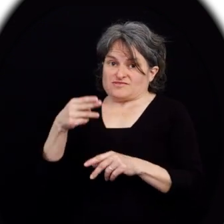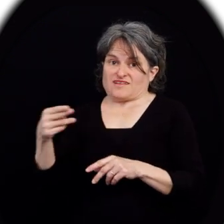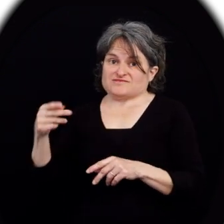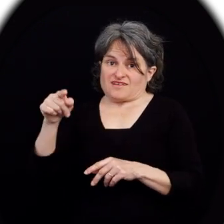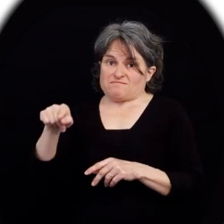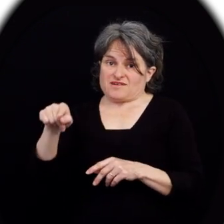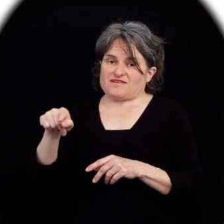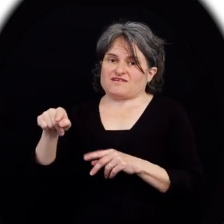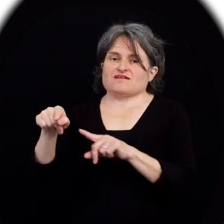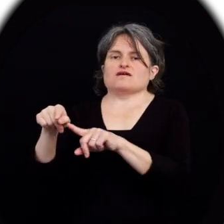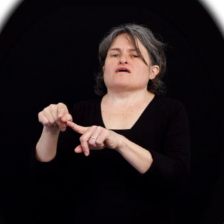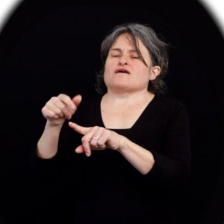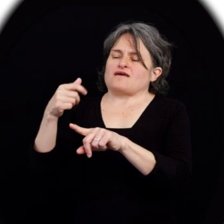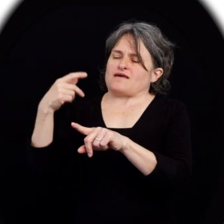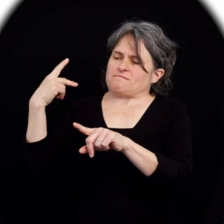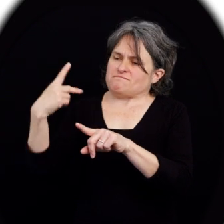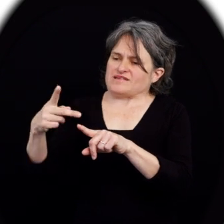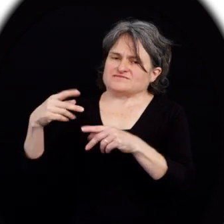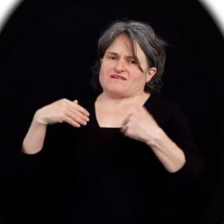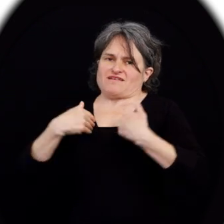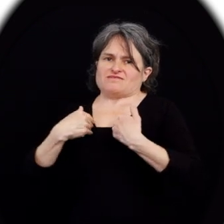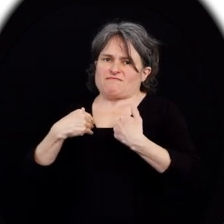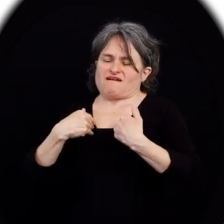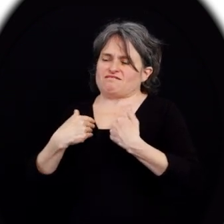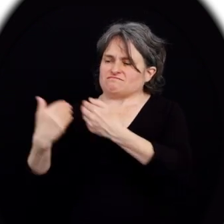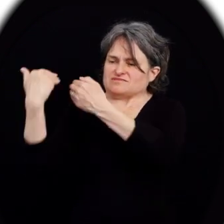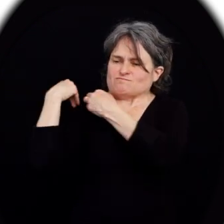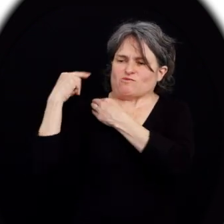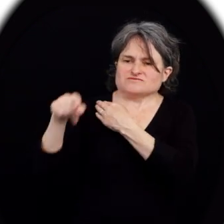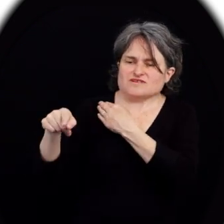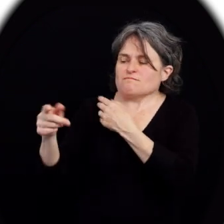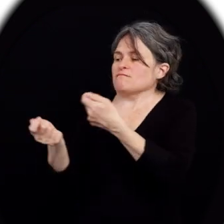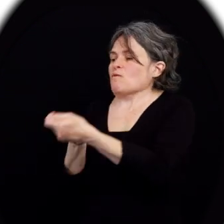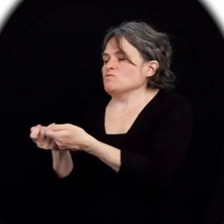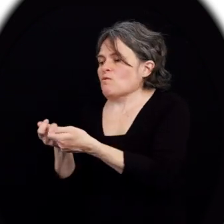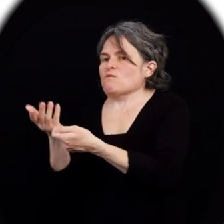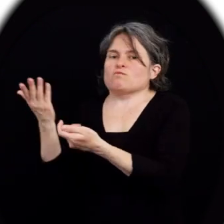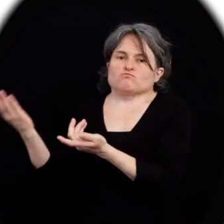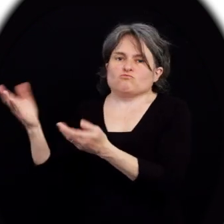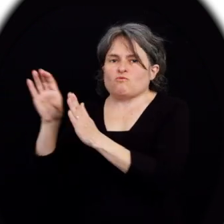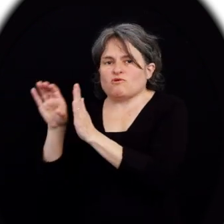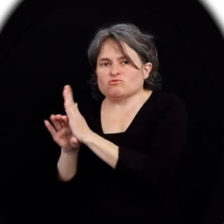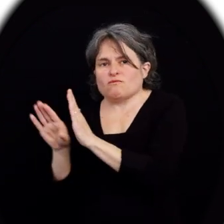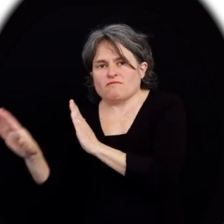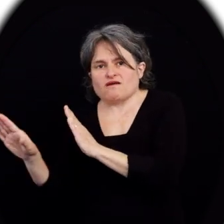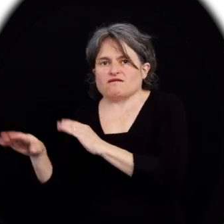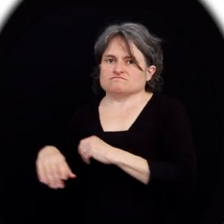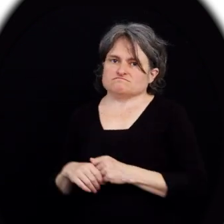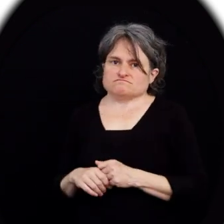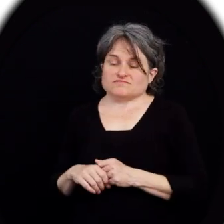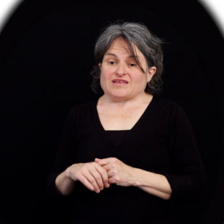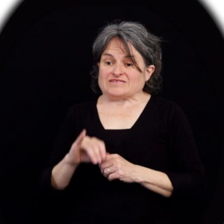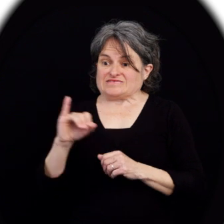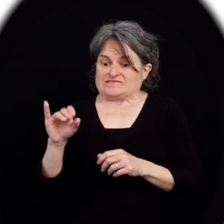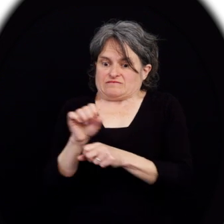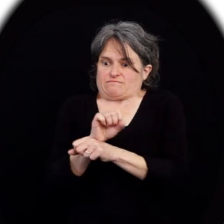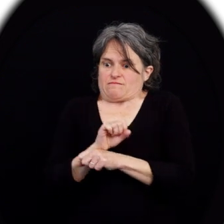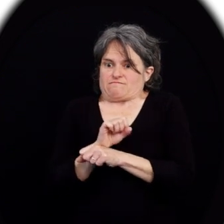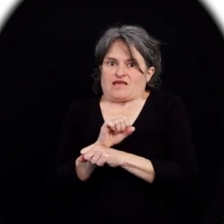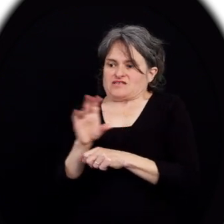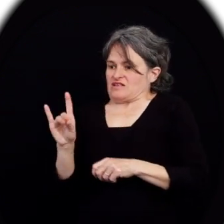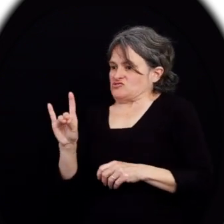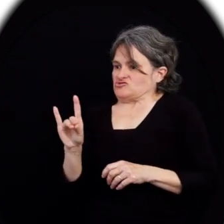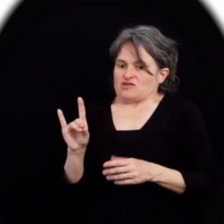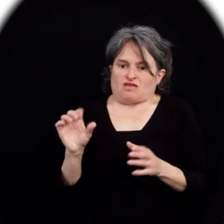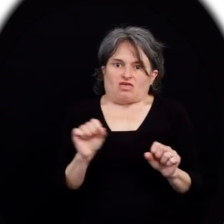de le distraire ou de vous adresser à lui. Rappelez-vous également que la personne handicapée est responsable du comportement et du